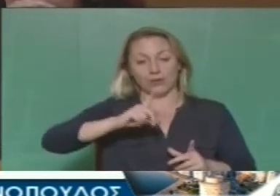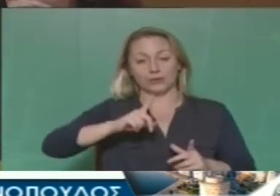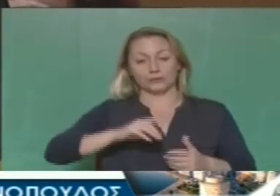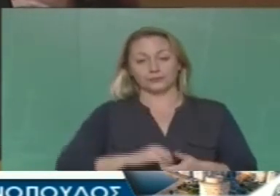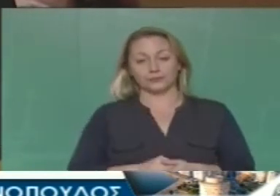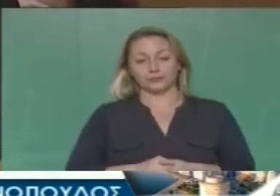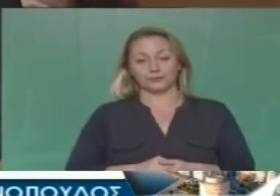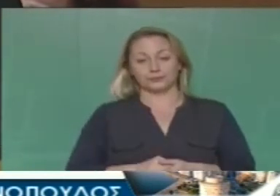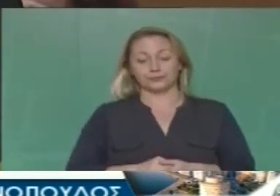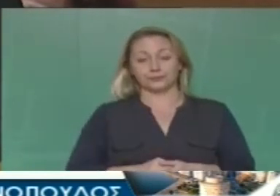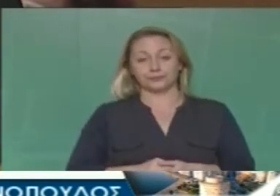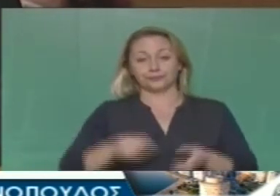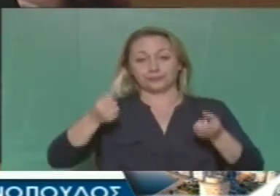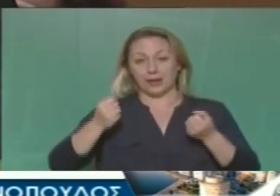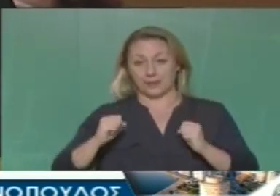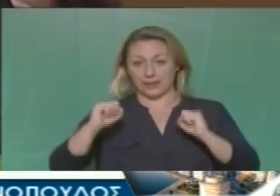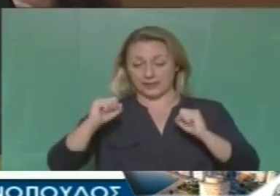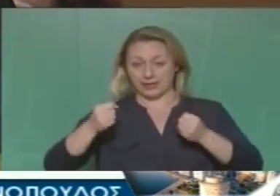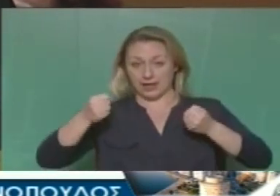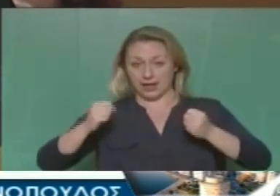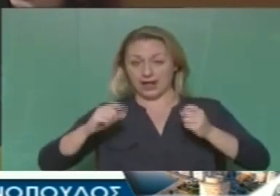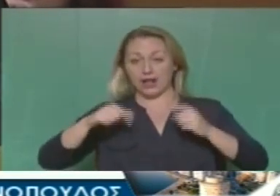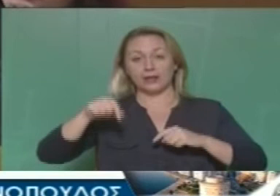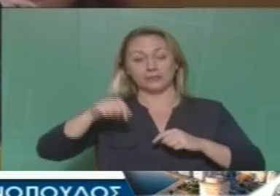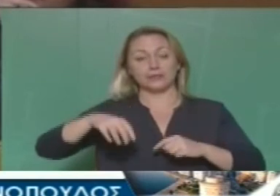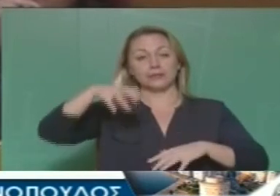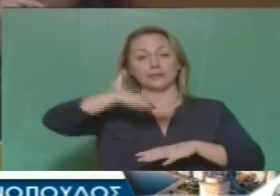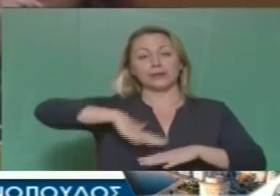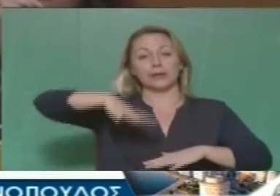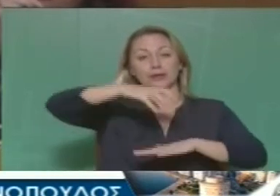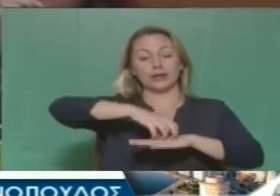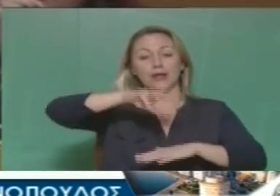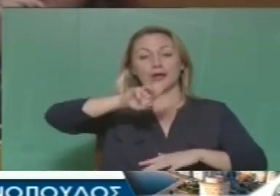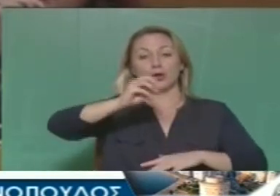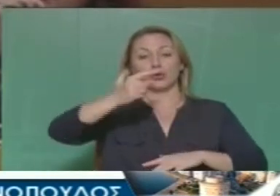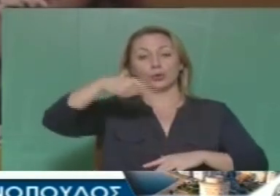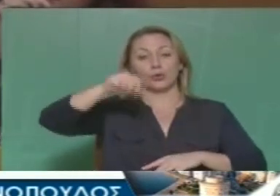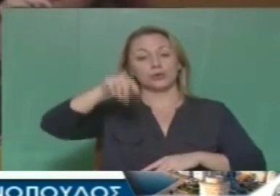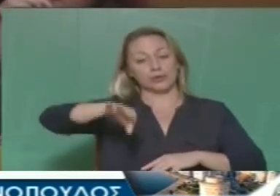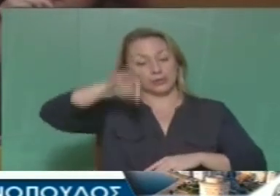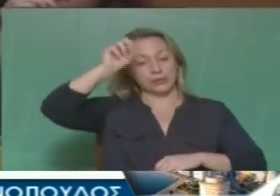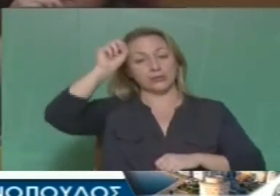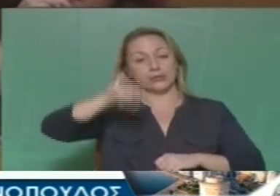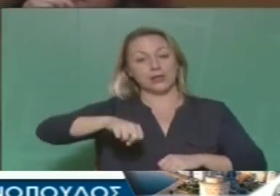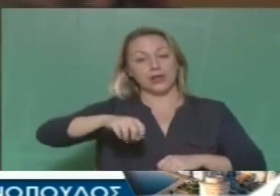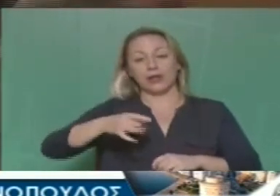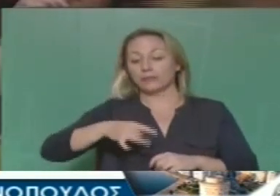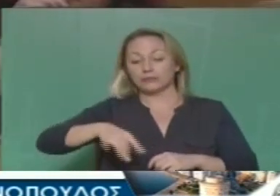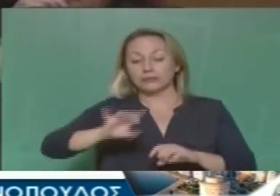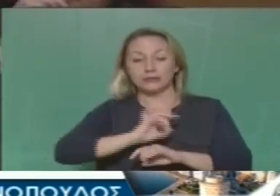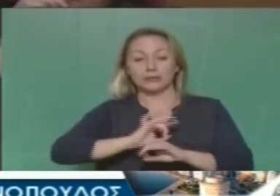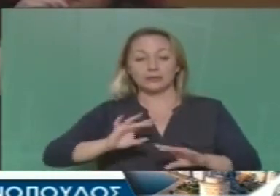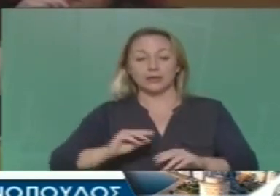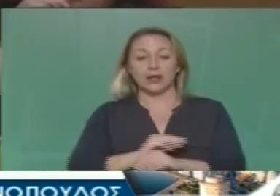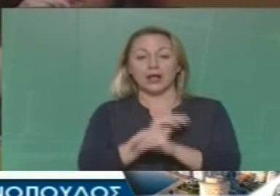Παιδική χαρά είναι σωστή η επιλογή της ροτώντα σε μια τόσο κρίσιμη περιοχή Αλλά που έχει και πέρα μηδέν Τίποτα